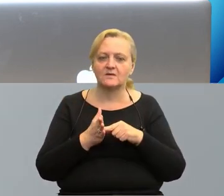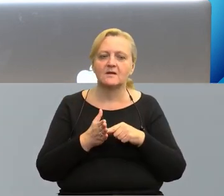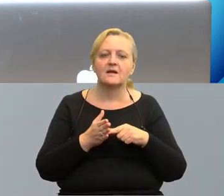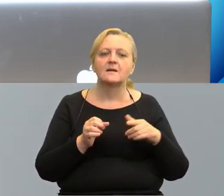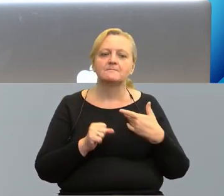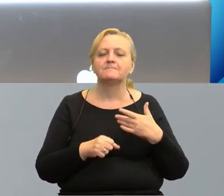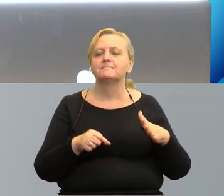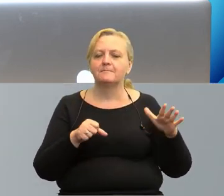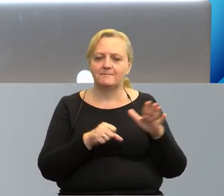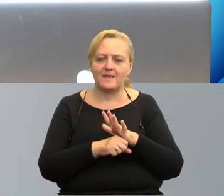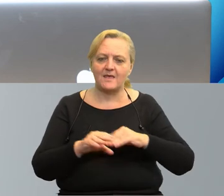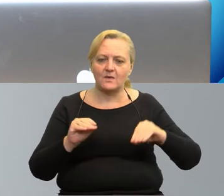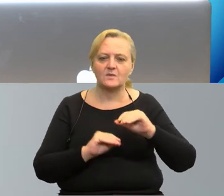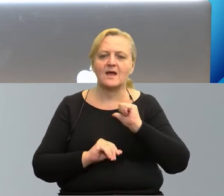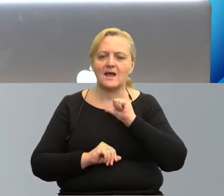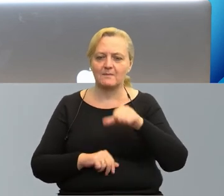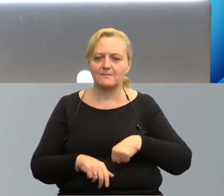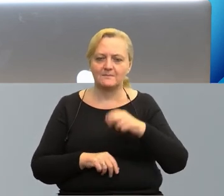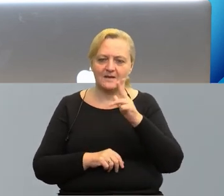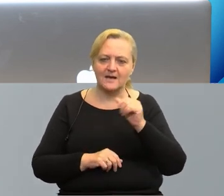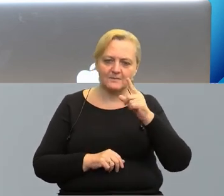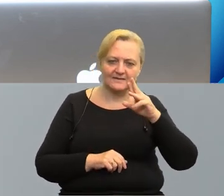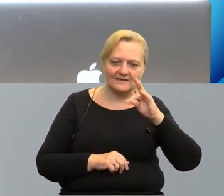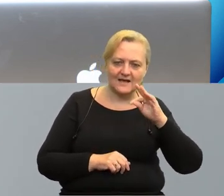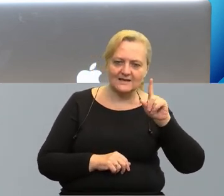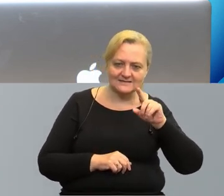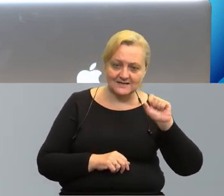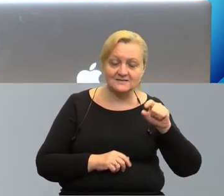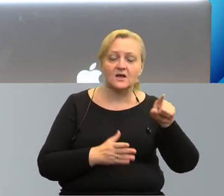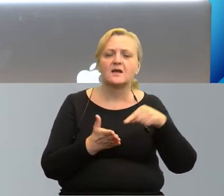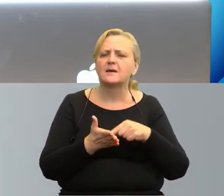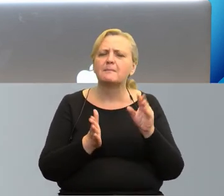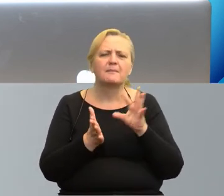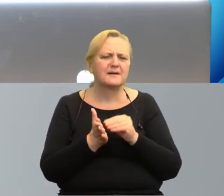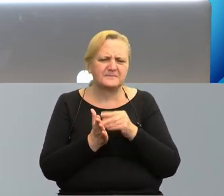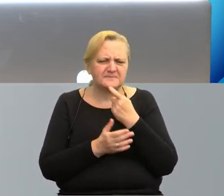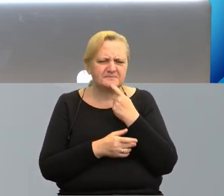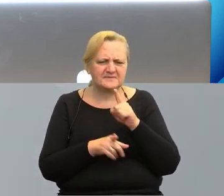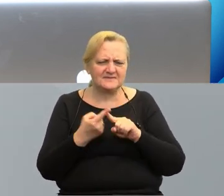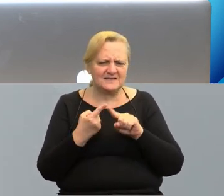komplementarność i kapitalizacja. Ale co to w praktyczce oznacza?